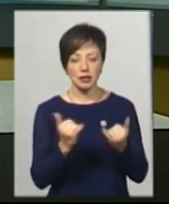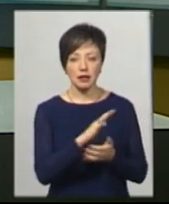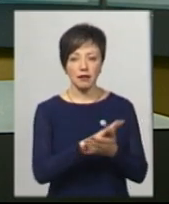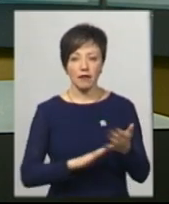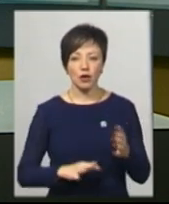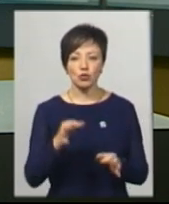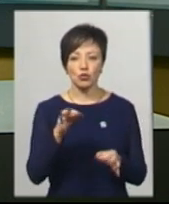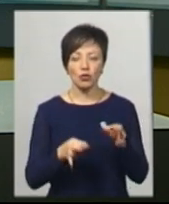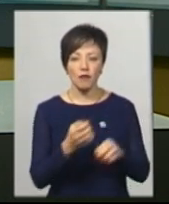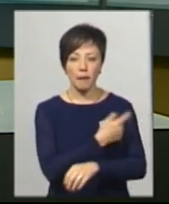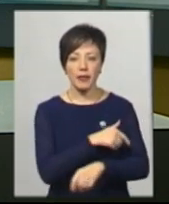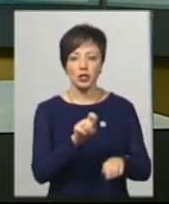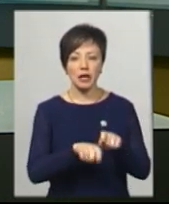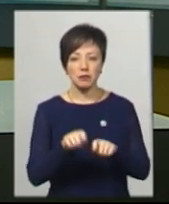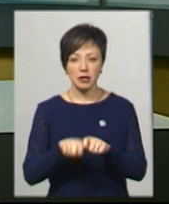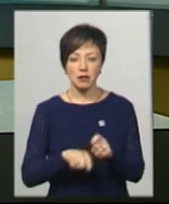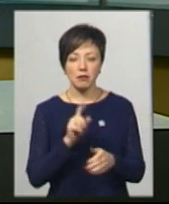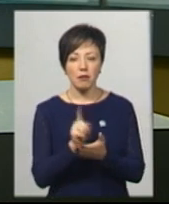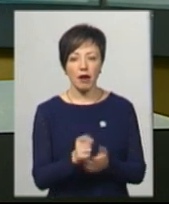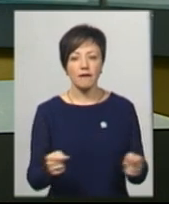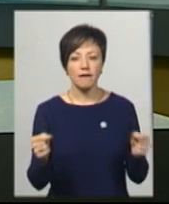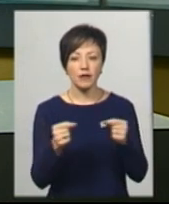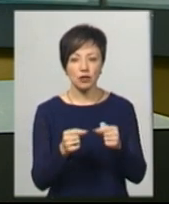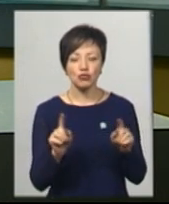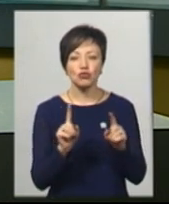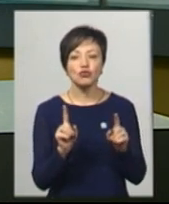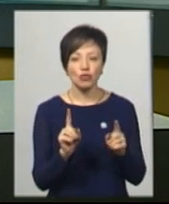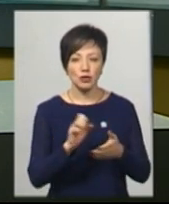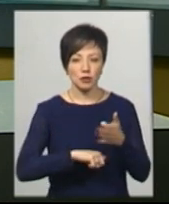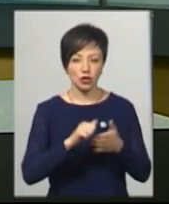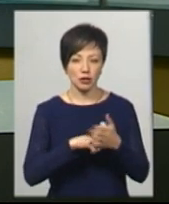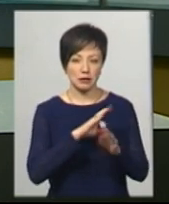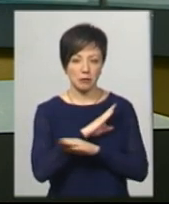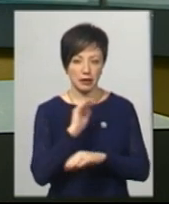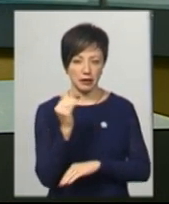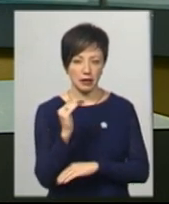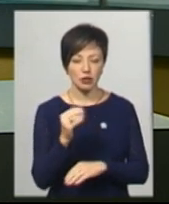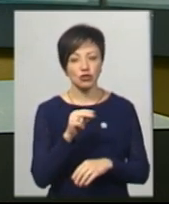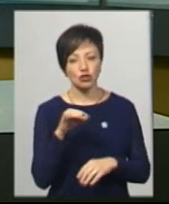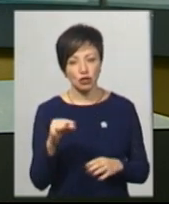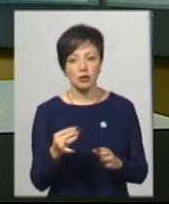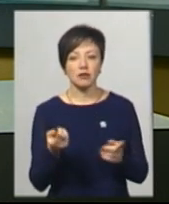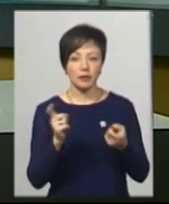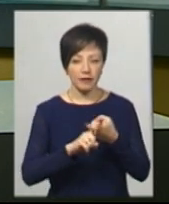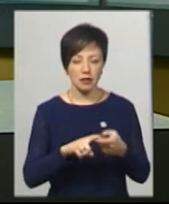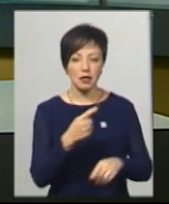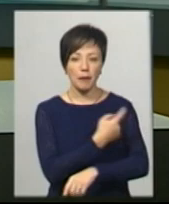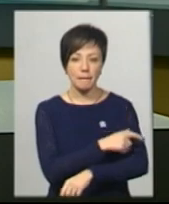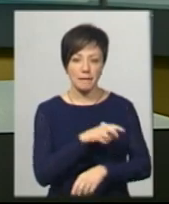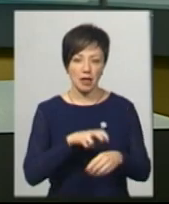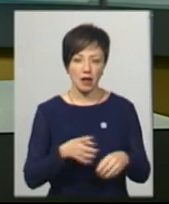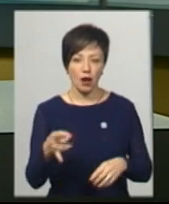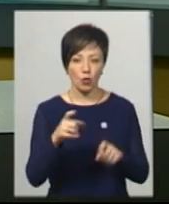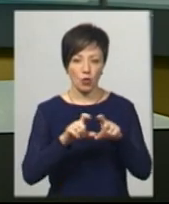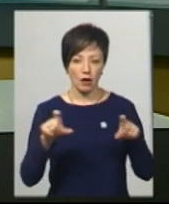триває судово-медична експертиза, яка має визначити, що саме спричинило смерть дитини. Та чи причетні до цього медики районної